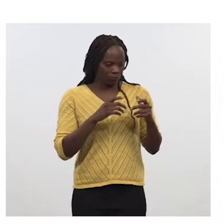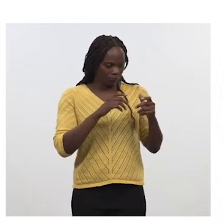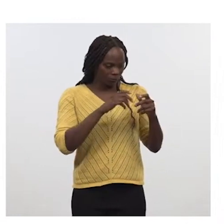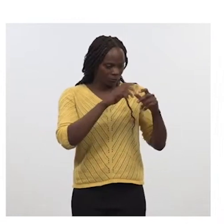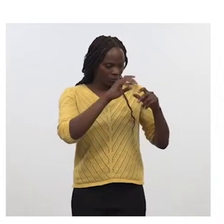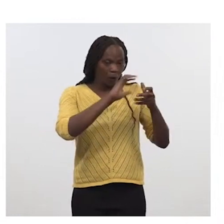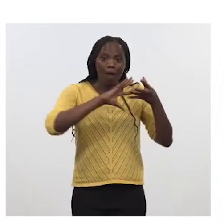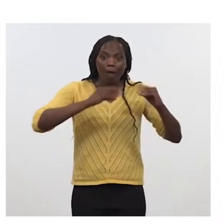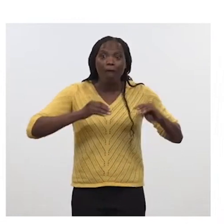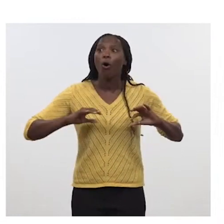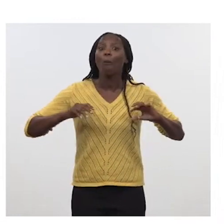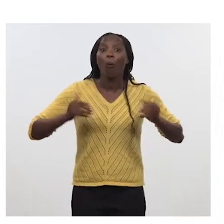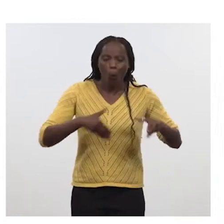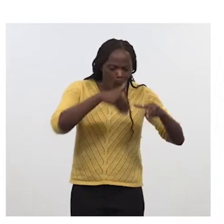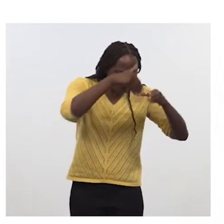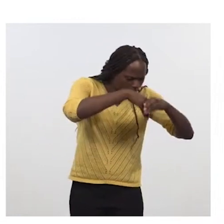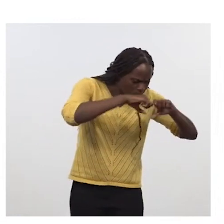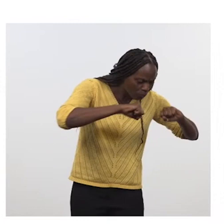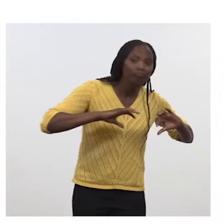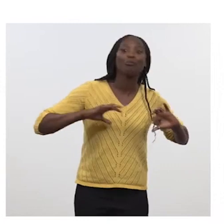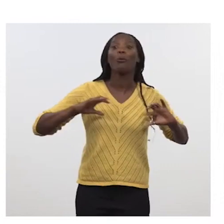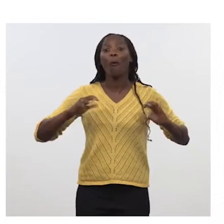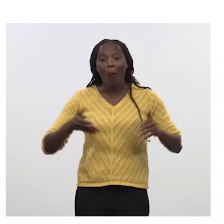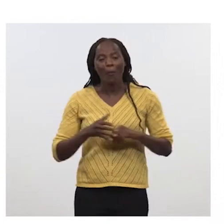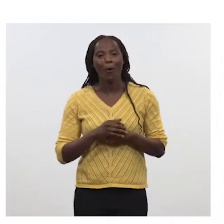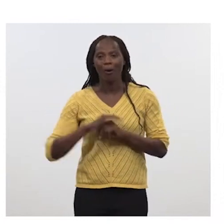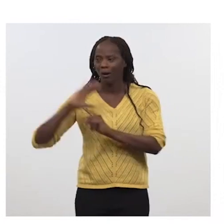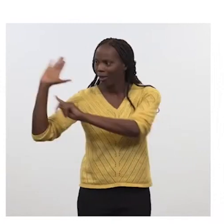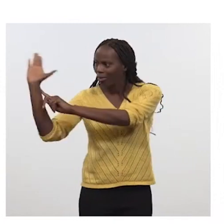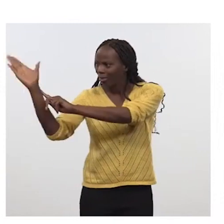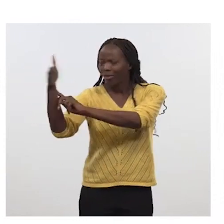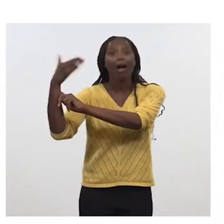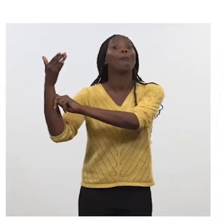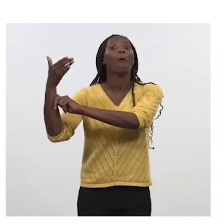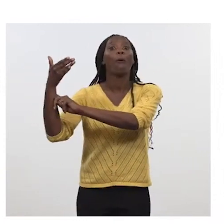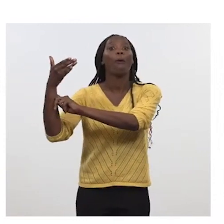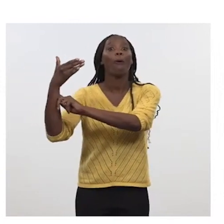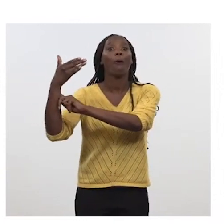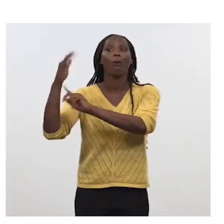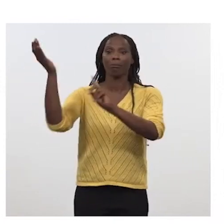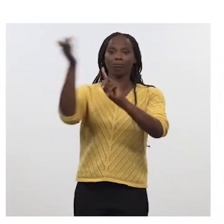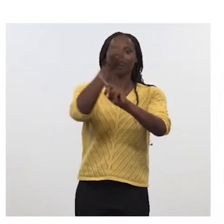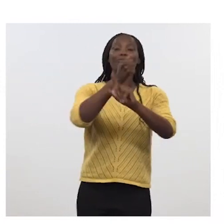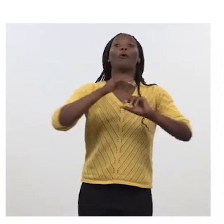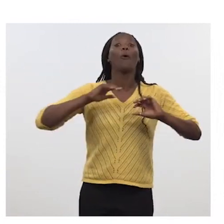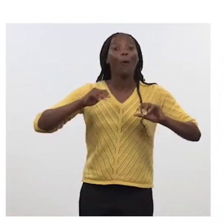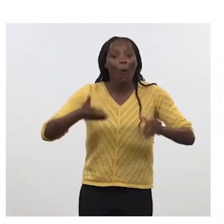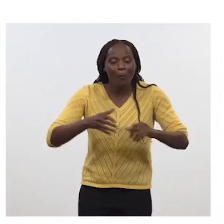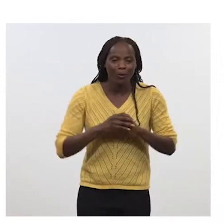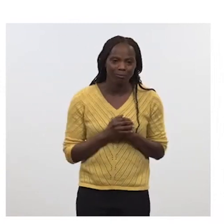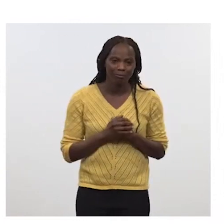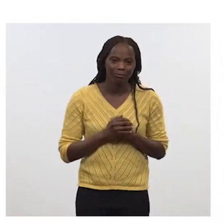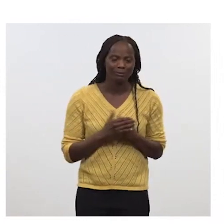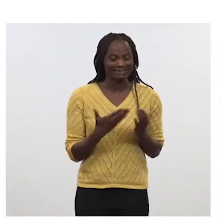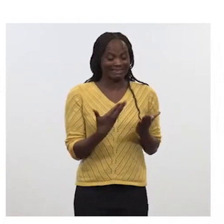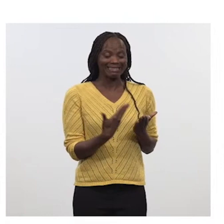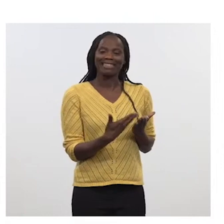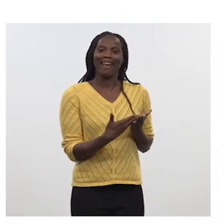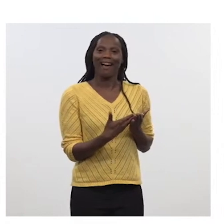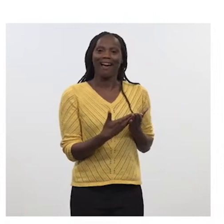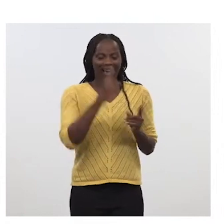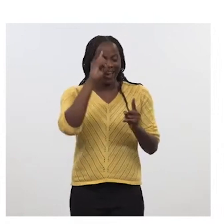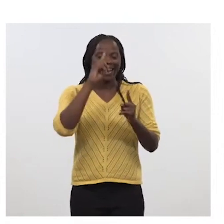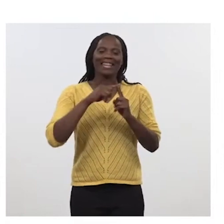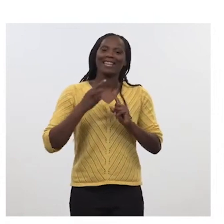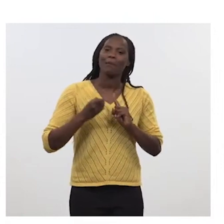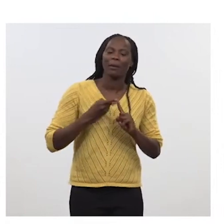? Quel est le contenu ? Quel est le drapeau qui sera attaché à quel pilier ? Et voilà, c'est la question essentielle.